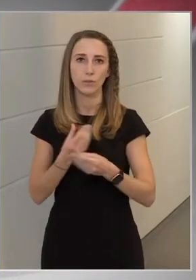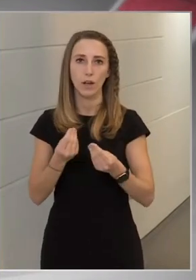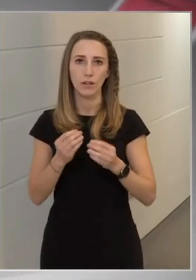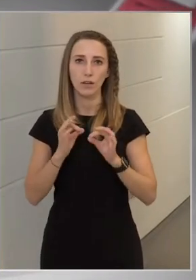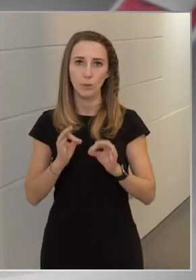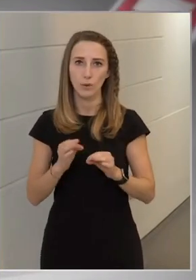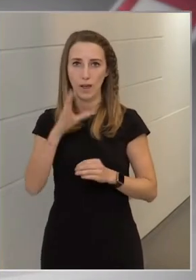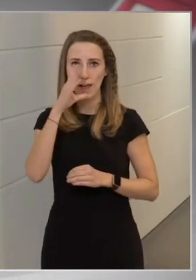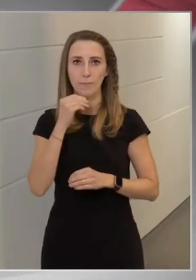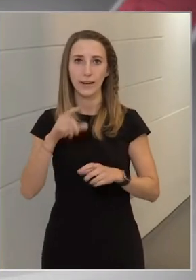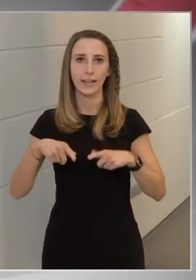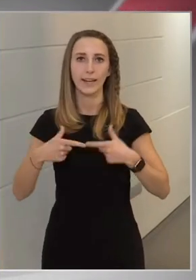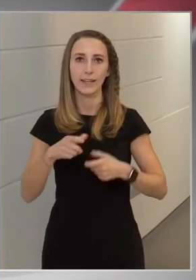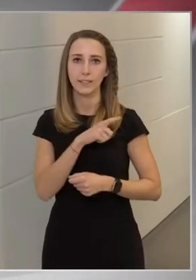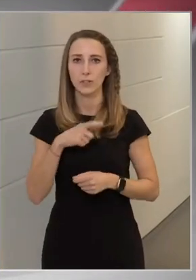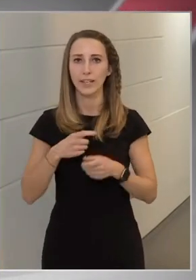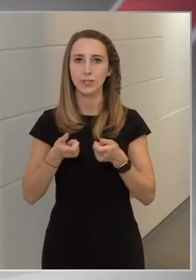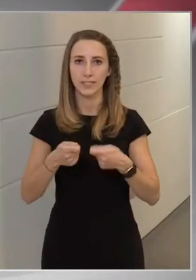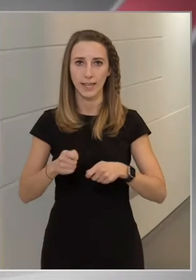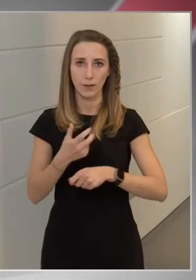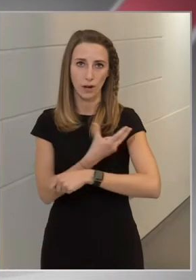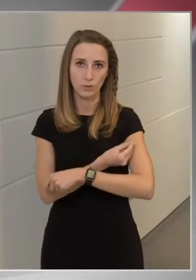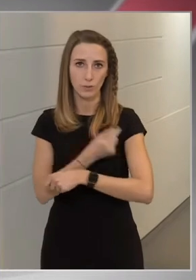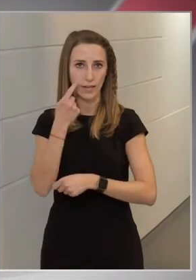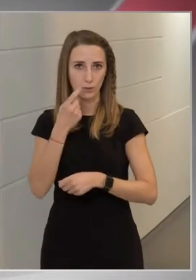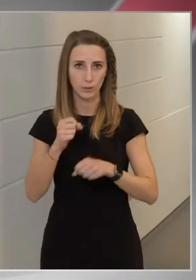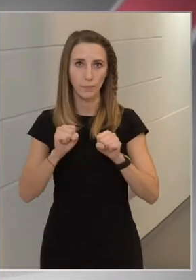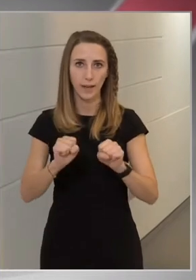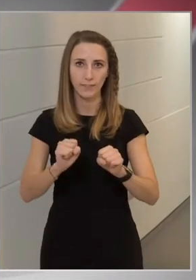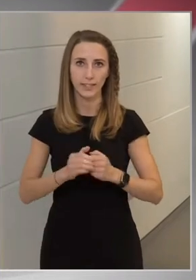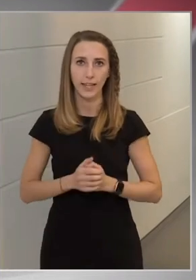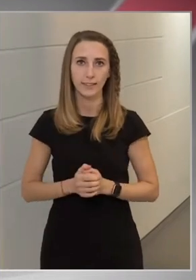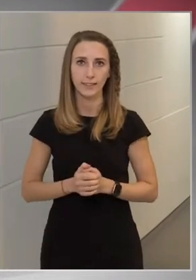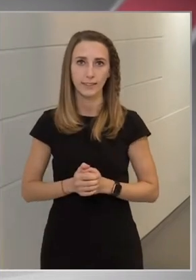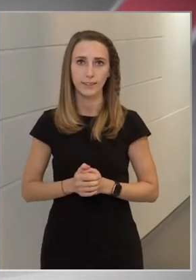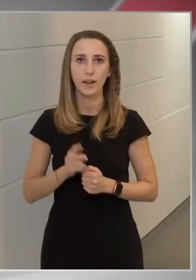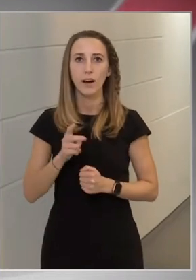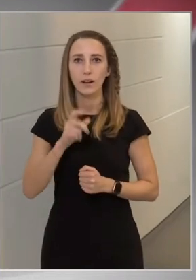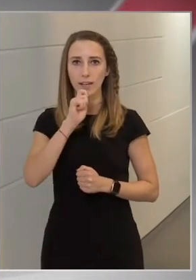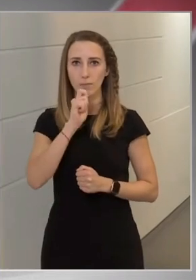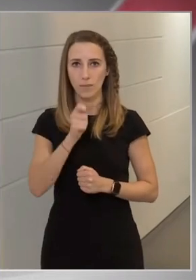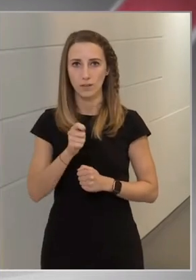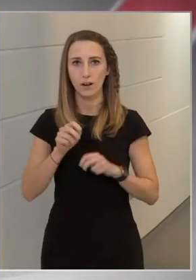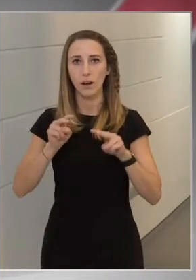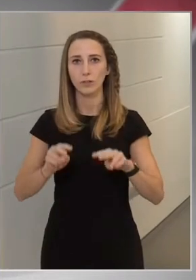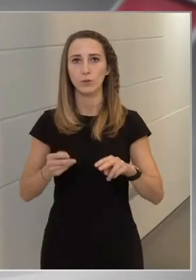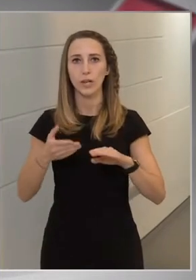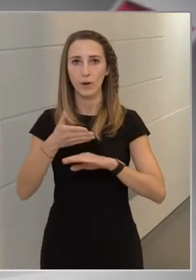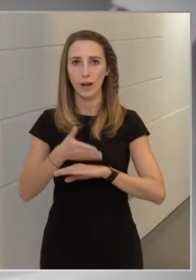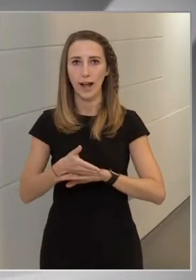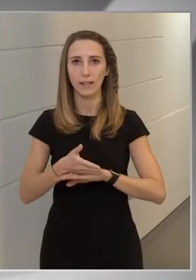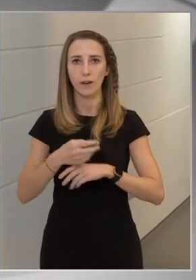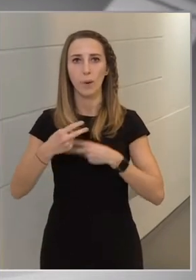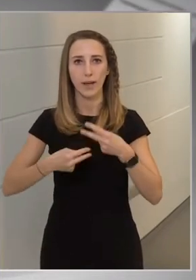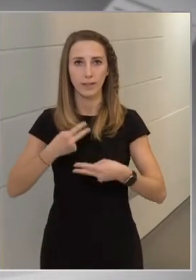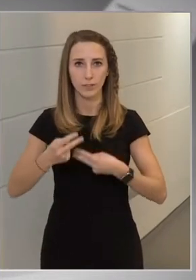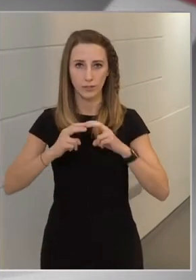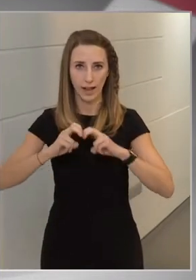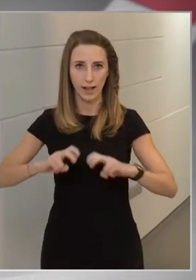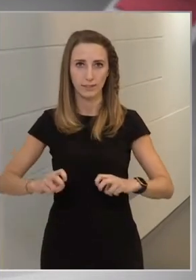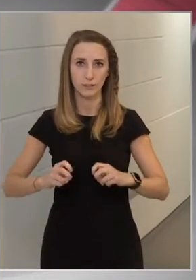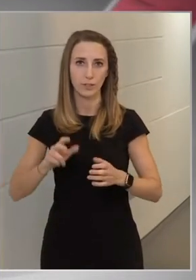az emberek életét csak és kizárólag az oltást tudja megvédeni. Aki a magyar hatóságok által megvizsgált és